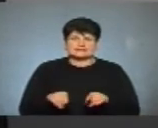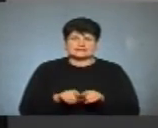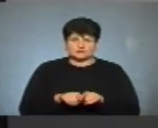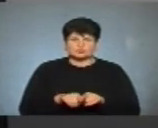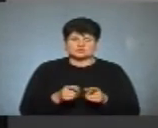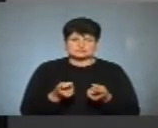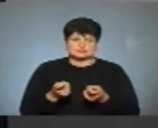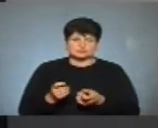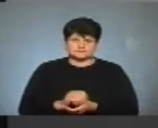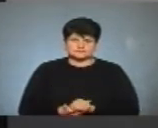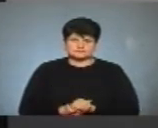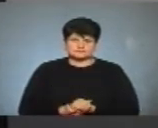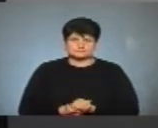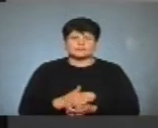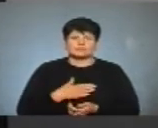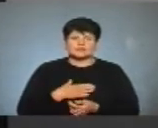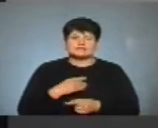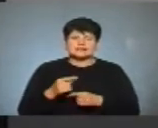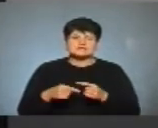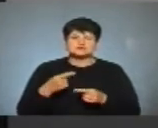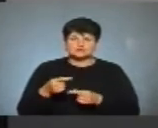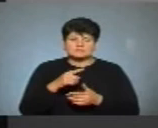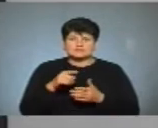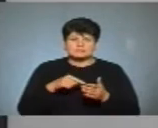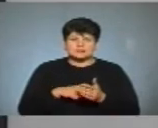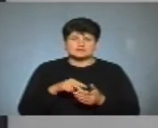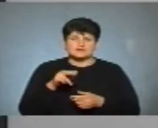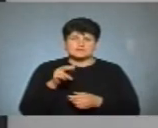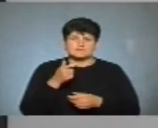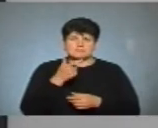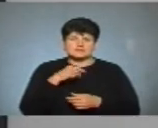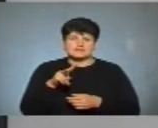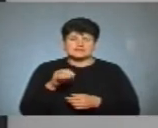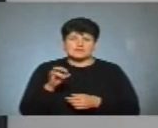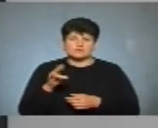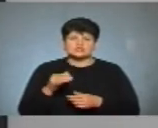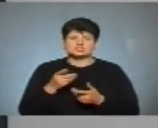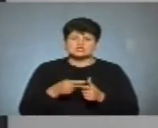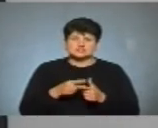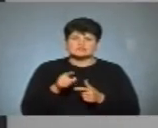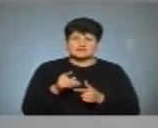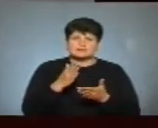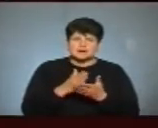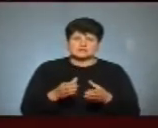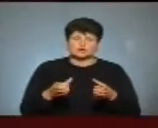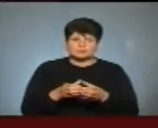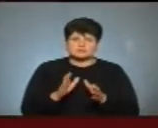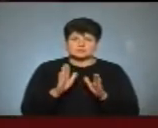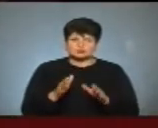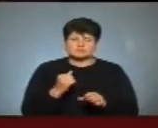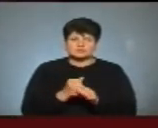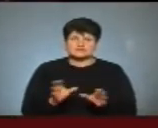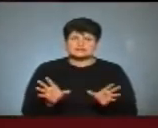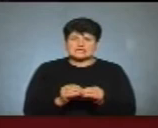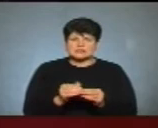залучаємо. Моє наступне запитання до пана Леоніда. Чи ви маєте команду, яка буде працювати разом з вами,